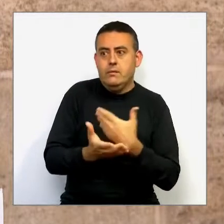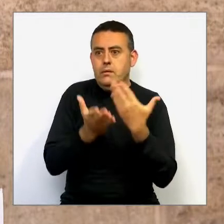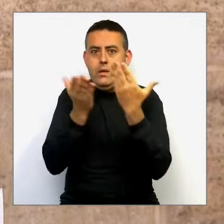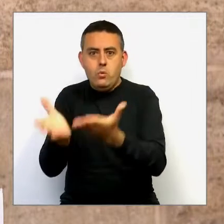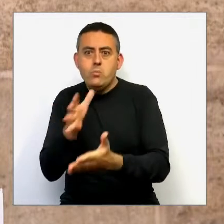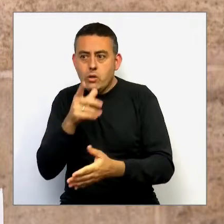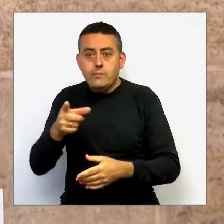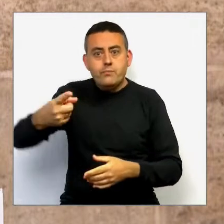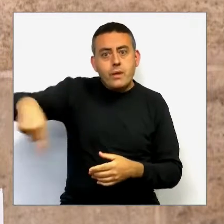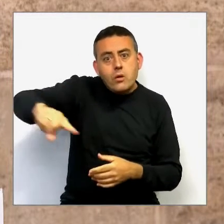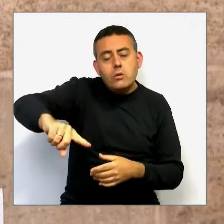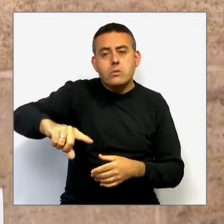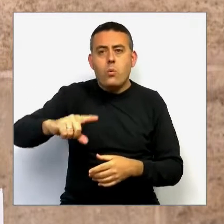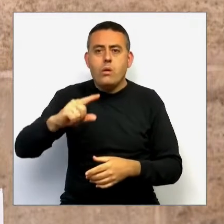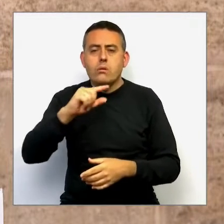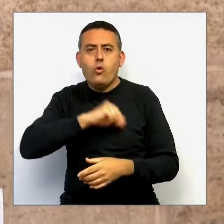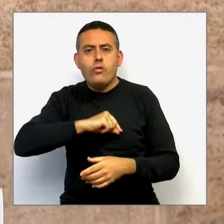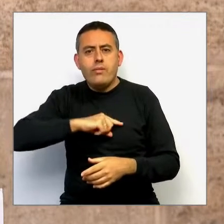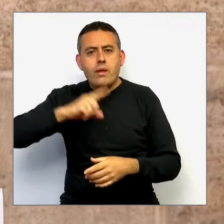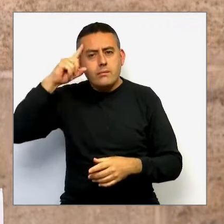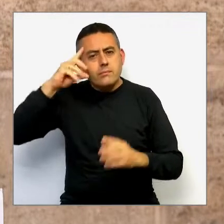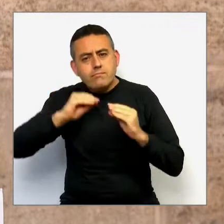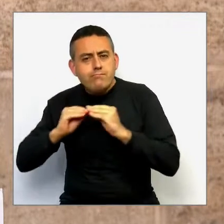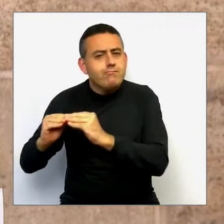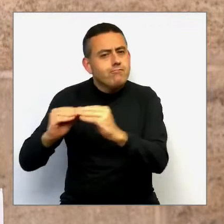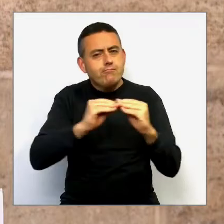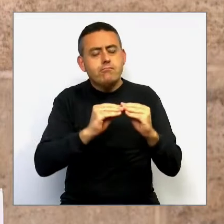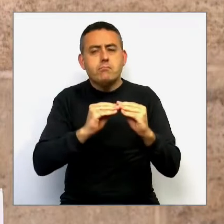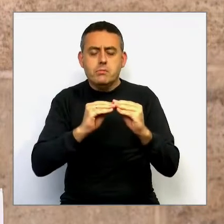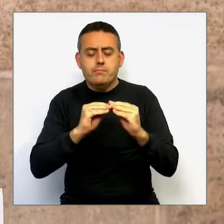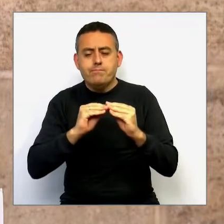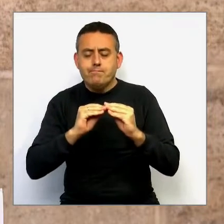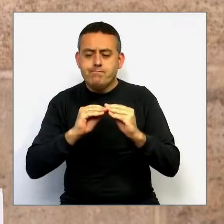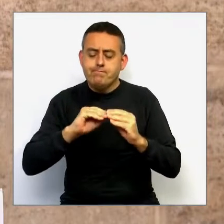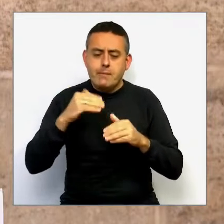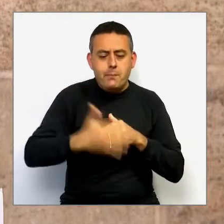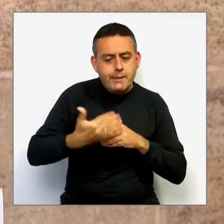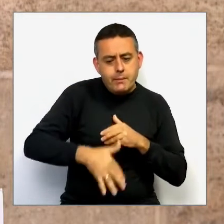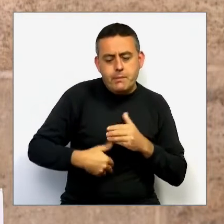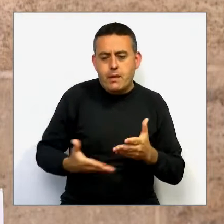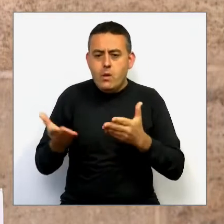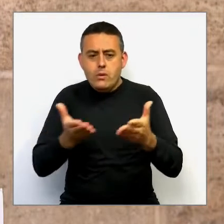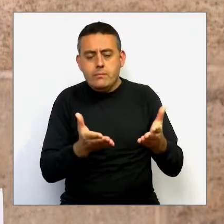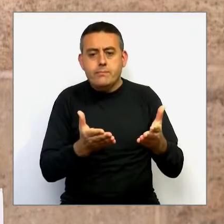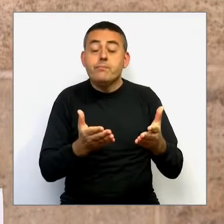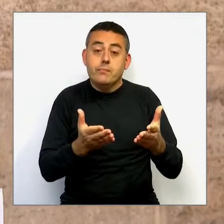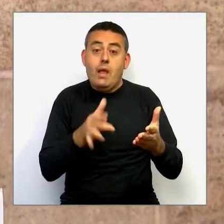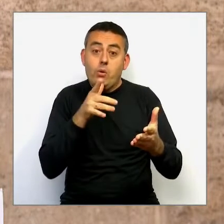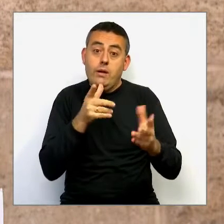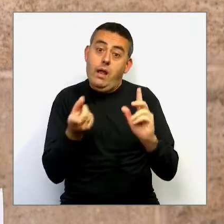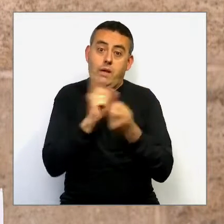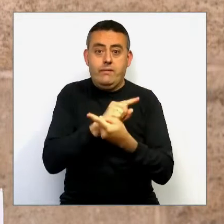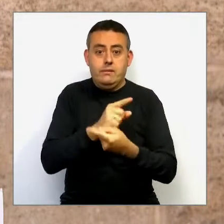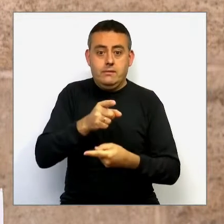han participat d'esta consciència col·lectiva pel bé comú i, en conseqüència, rebran una major ajuda. És de justícia.